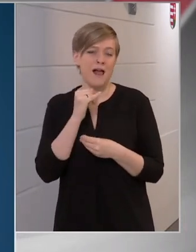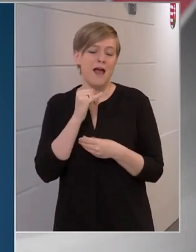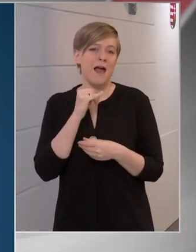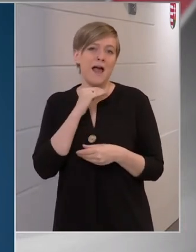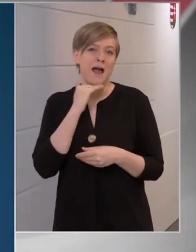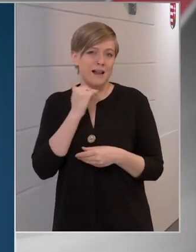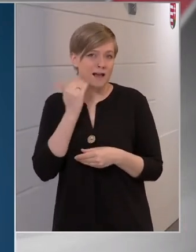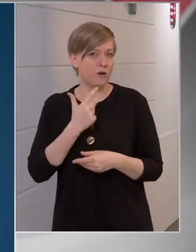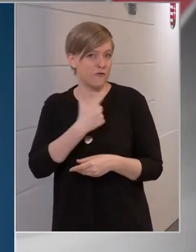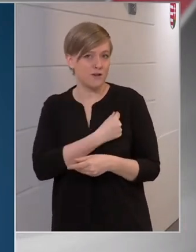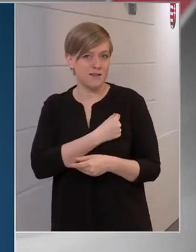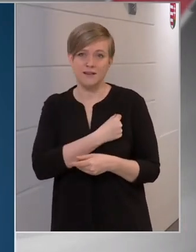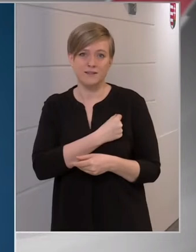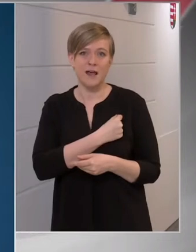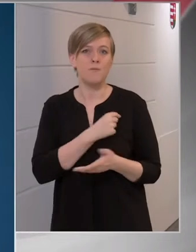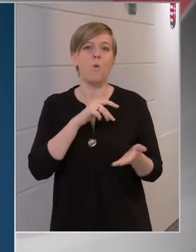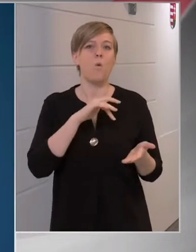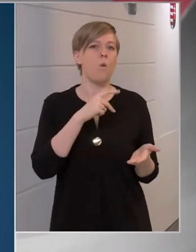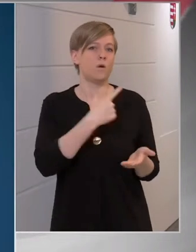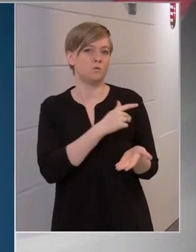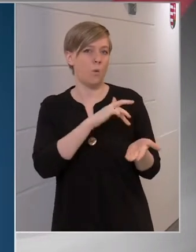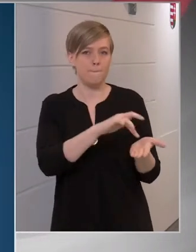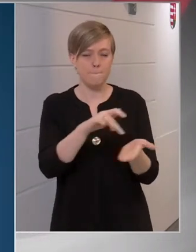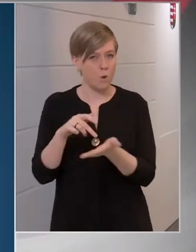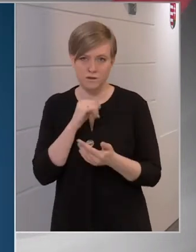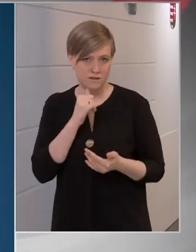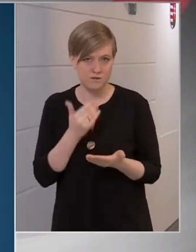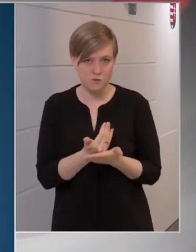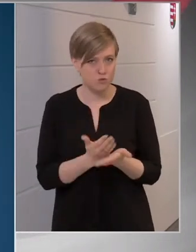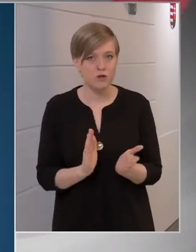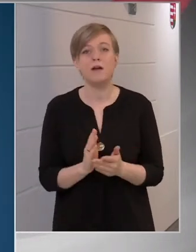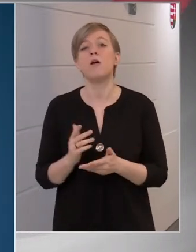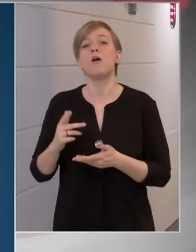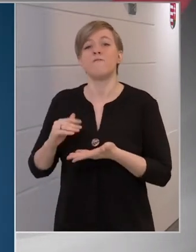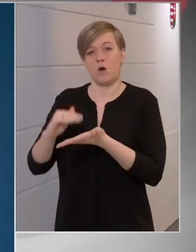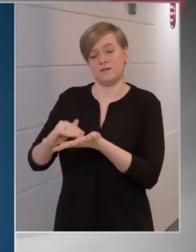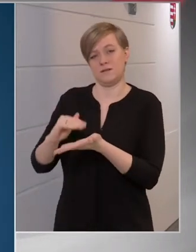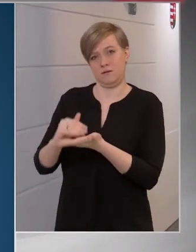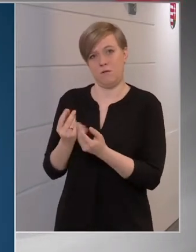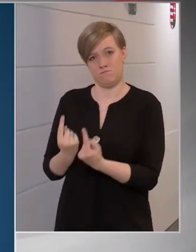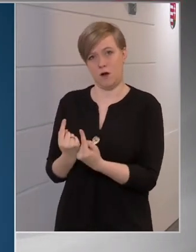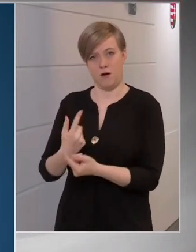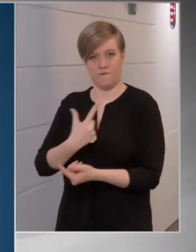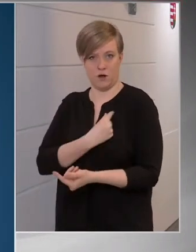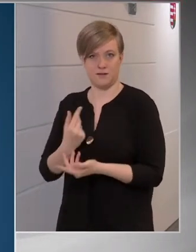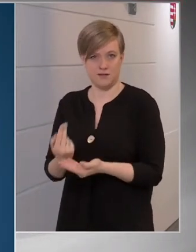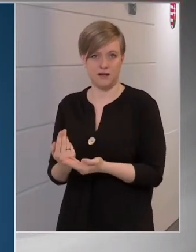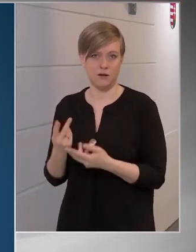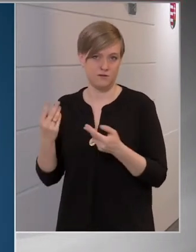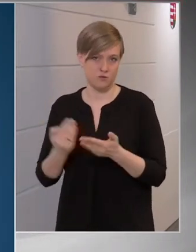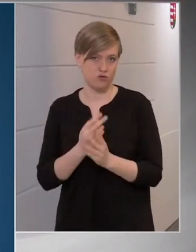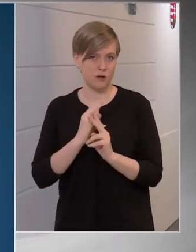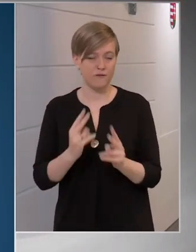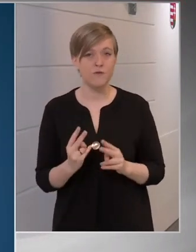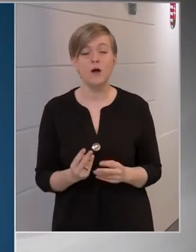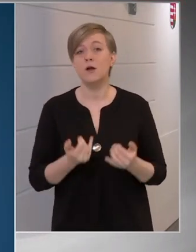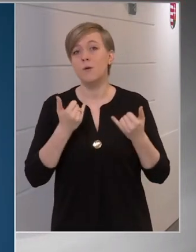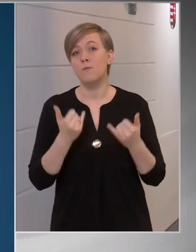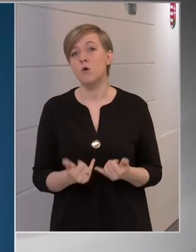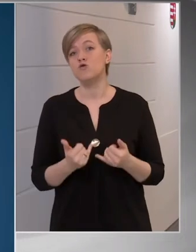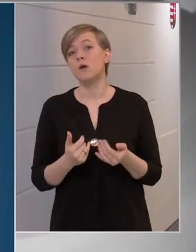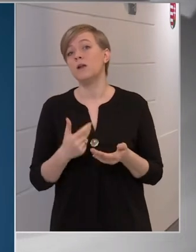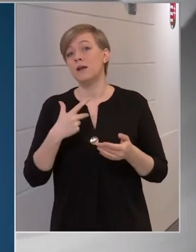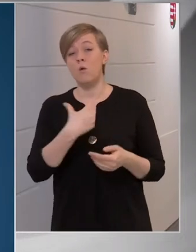oltópontokra van, nem több oltópontra van szükség, hanem vakcinára. A jelenlegi oltópontokon is hétvégén napi